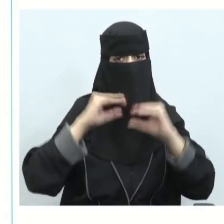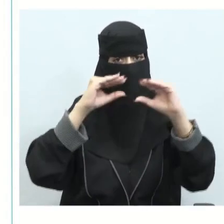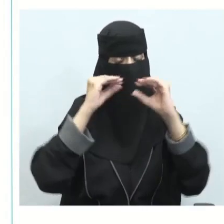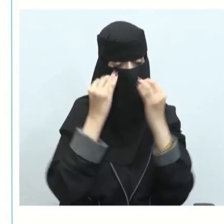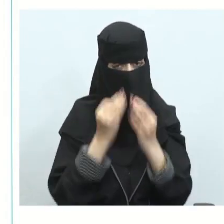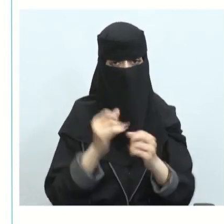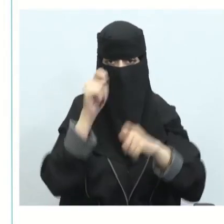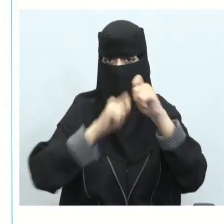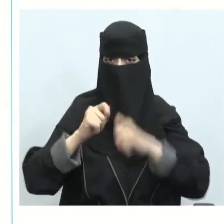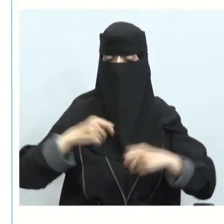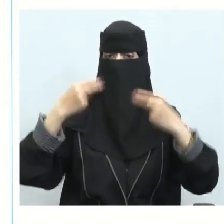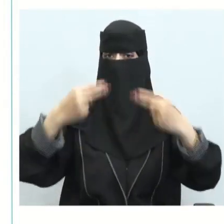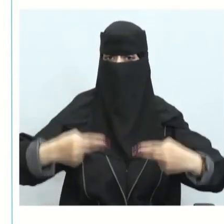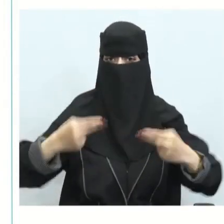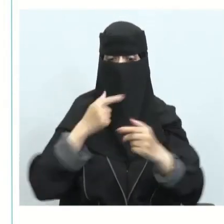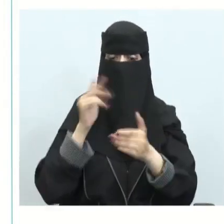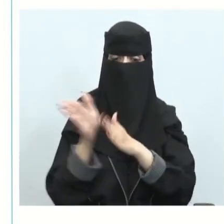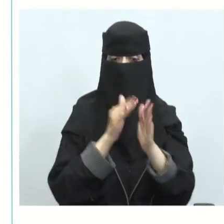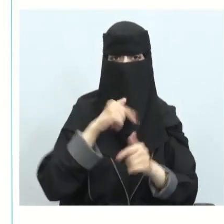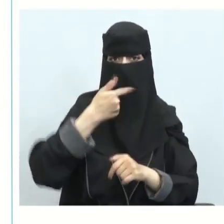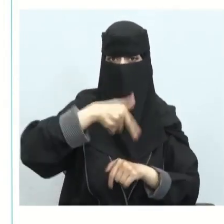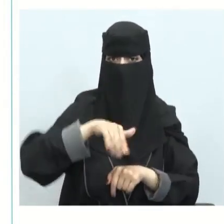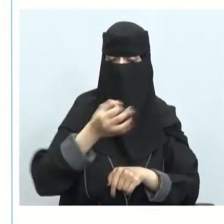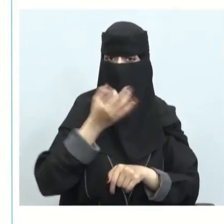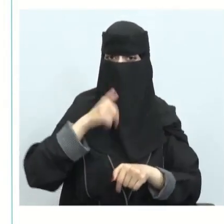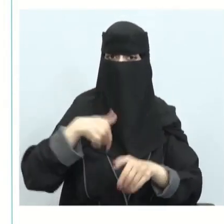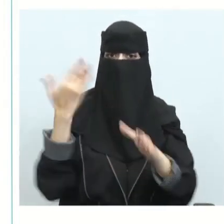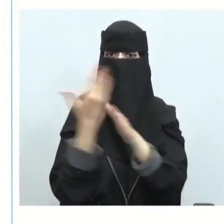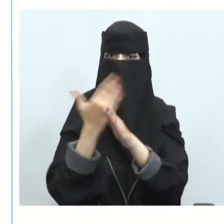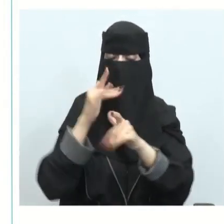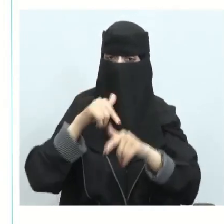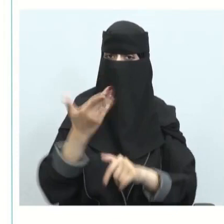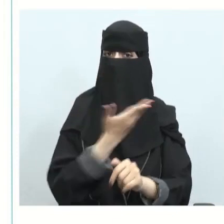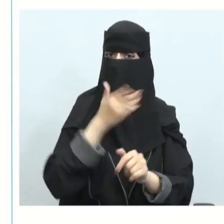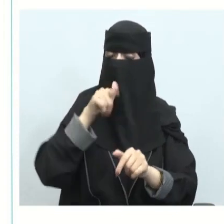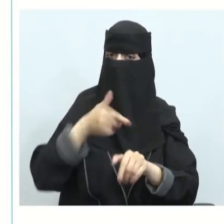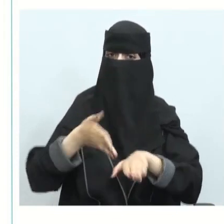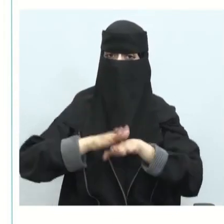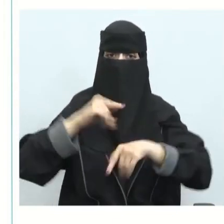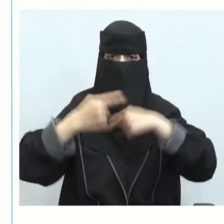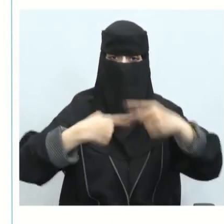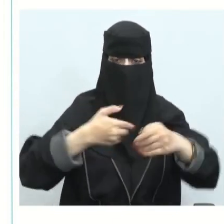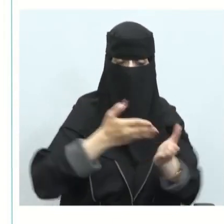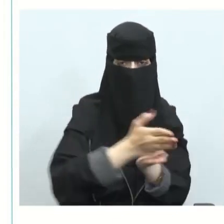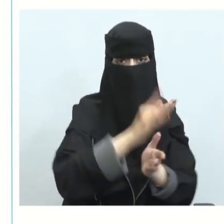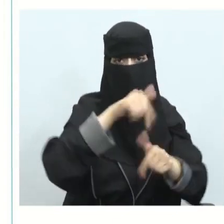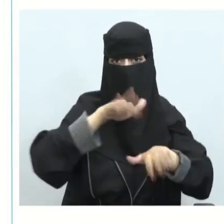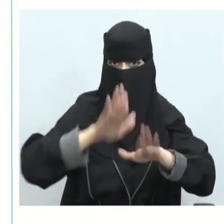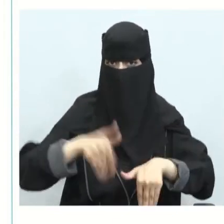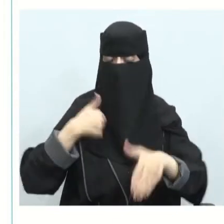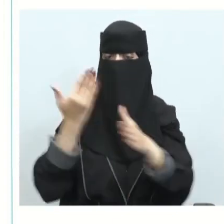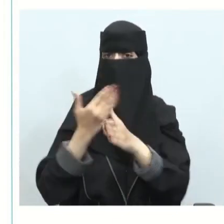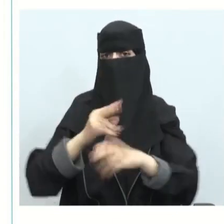عملية الفعالية بعد ذلك تحدثنا عن العوامل التي تؤثر على الاستدامة ذكرنا هناك عدة